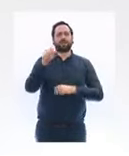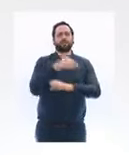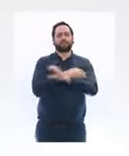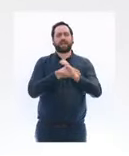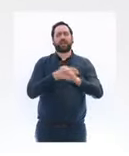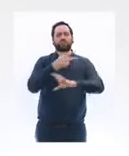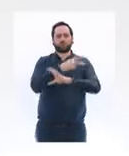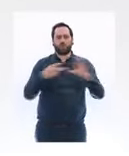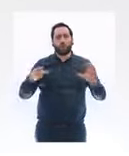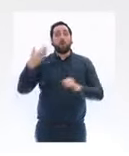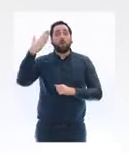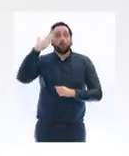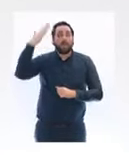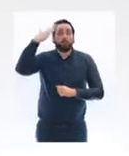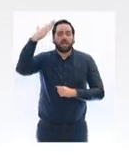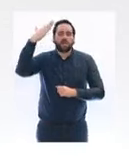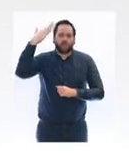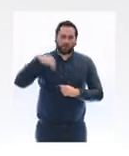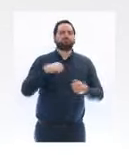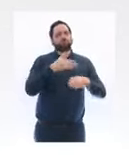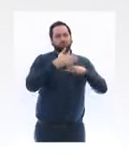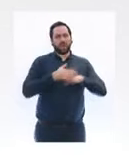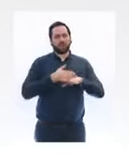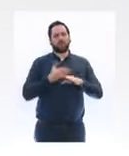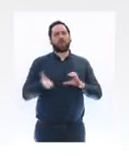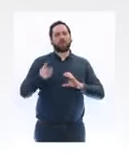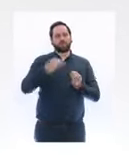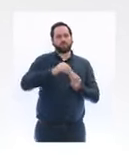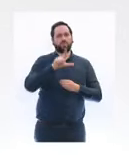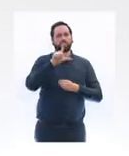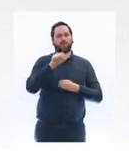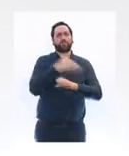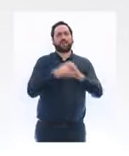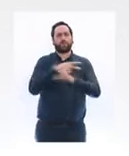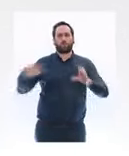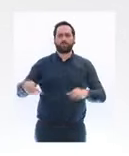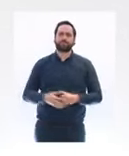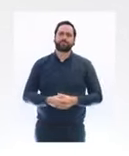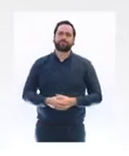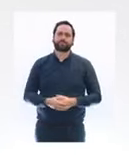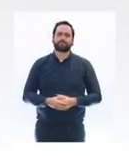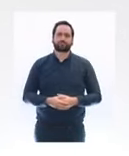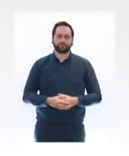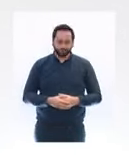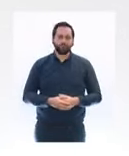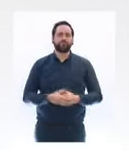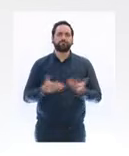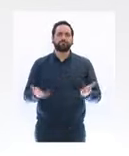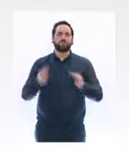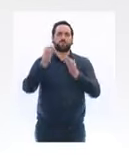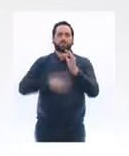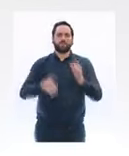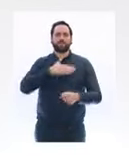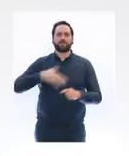et d'anticiper d'éventuelles difficultés supplémentaires. Je tiens pour conclure à ajouter deux points importants pour garantir la